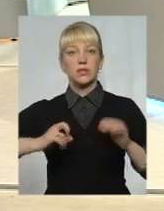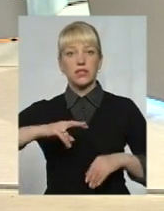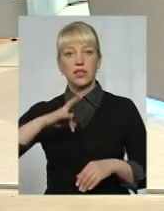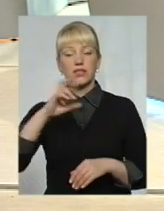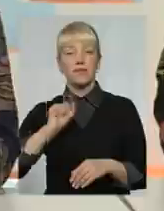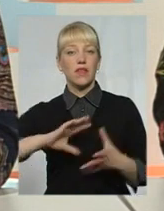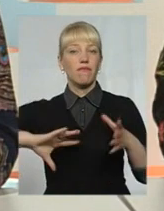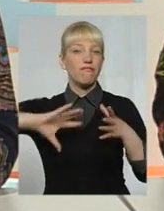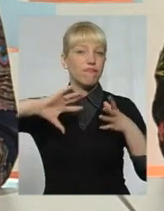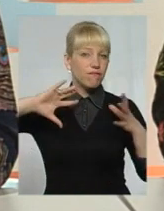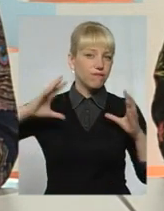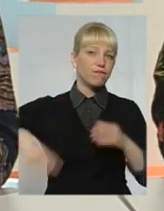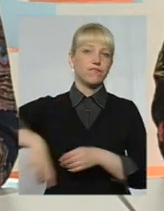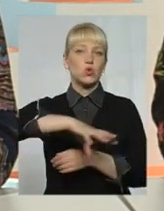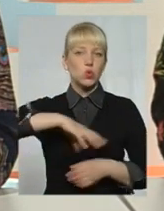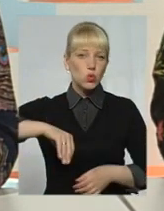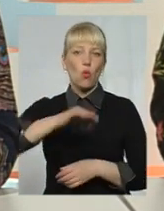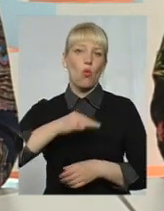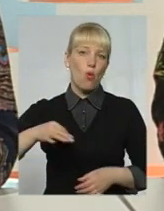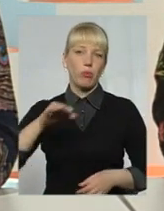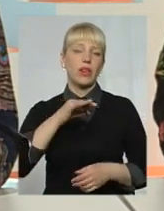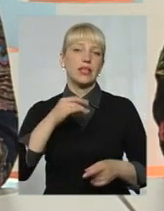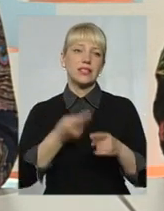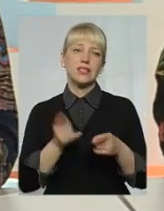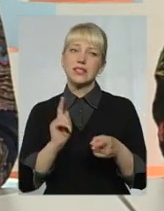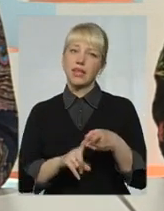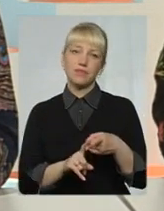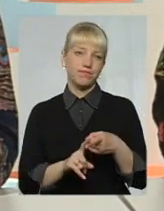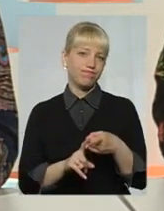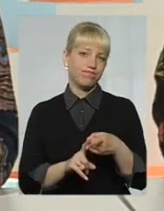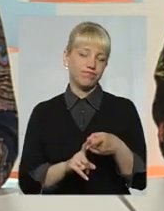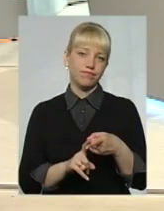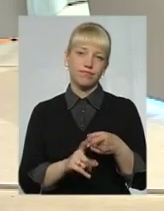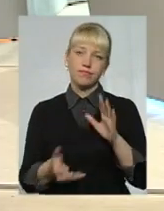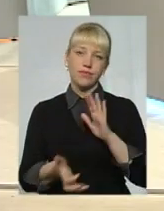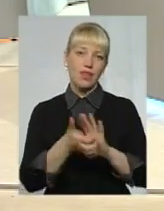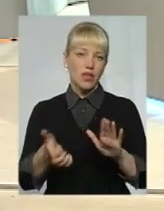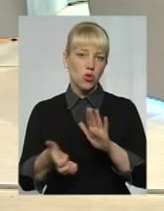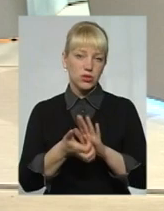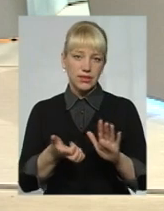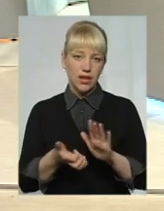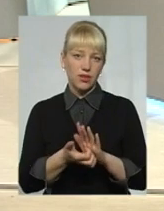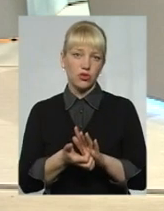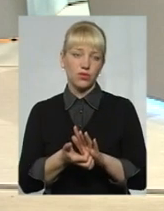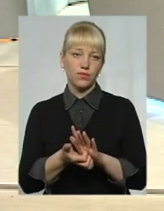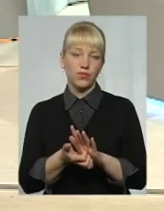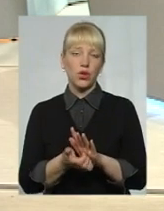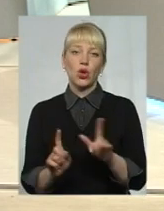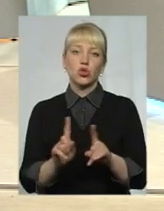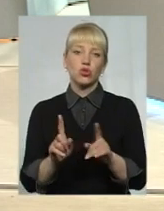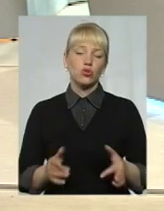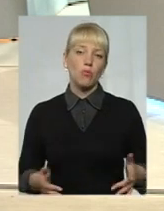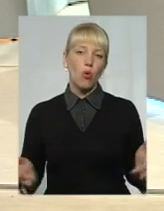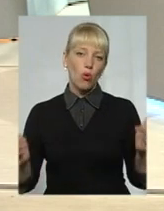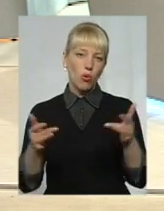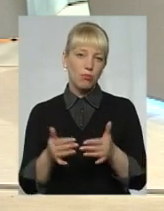всю область, тобто це, скажімо так, це далеко недостатньо того, щоб охопити